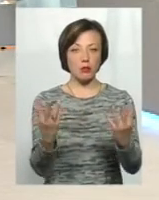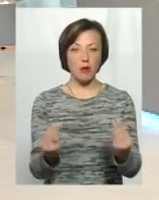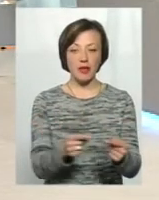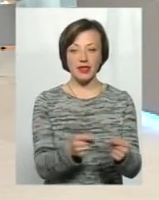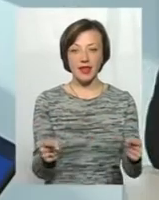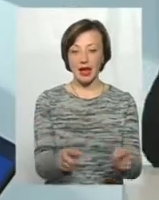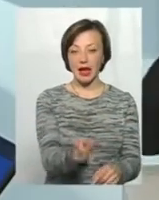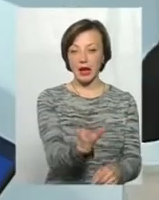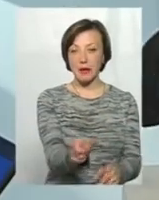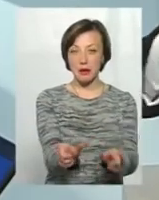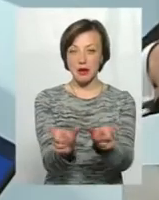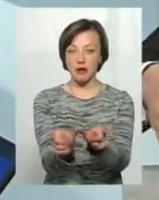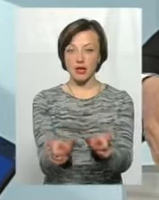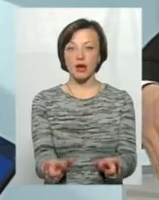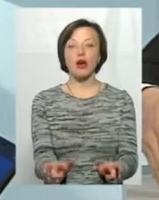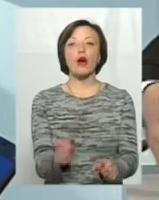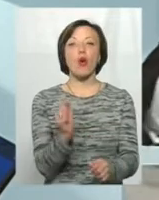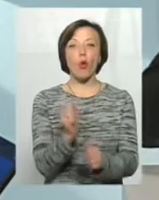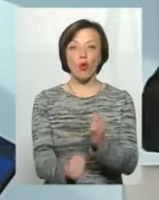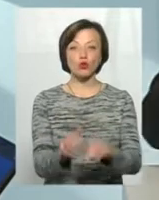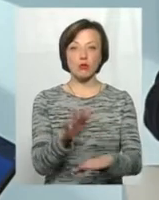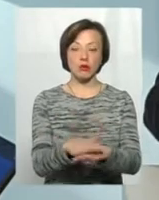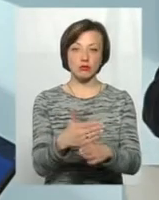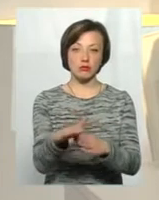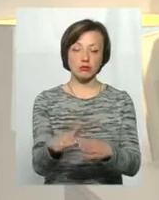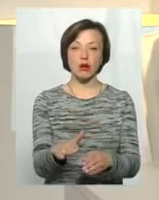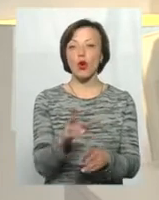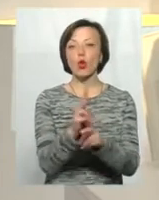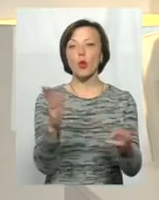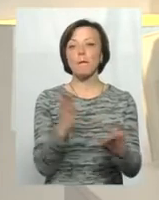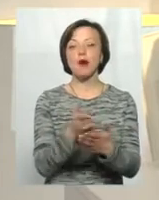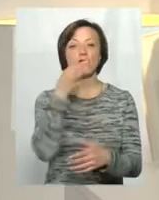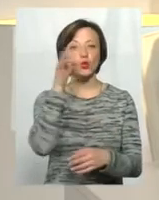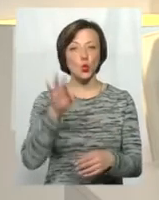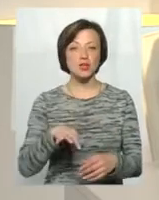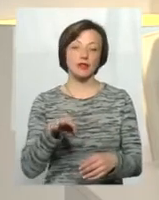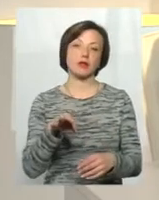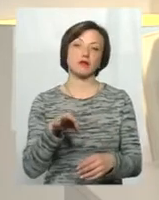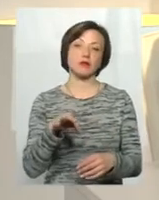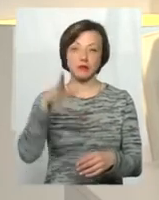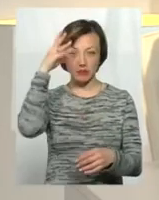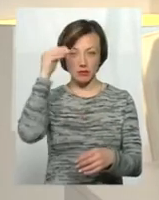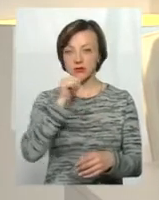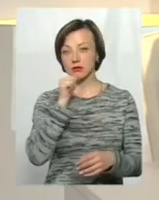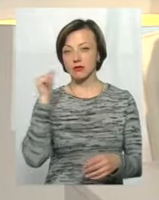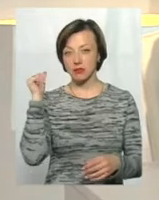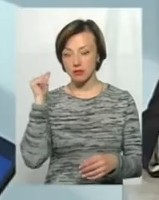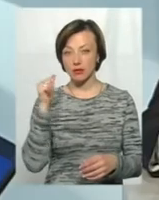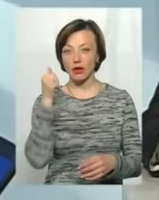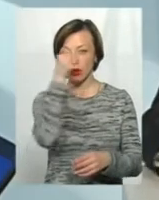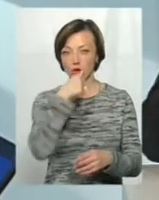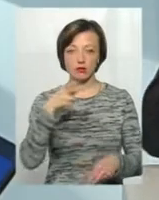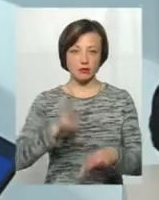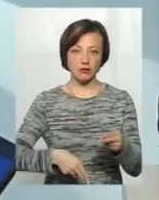ліміти, які були виділені кожному банку, практично ті, хто мав досвід і на працювання двох попередніх років, вони вже вичерпали їх.